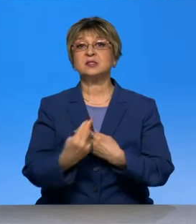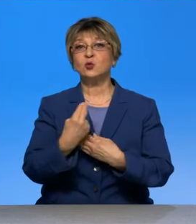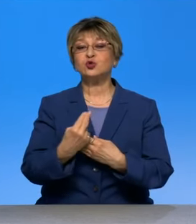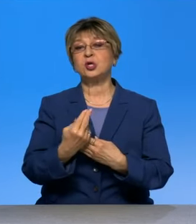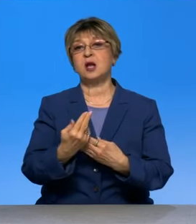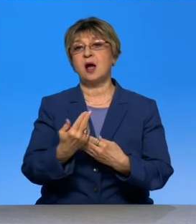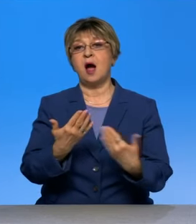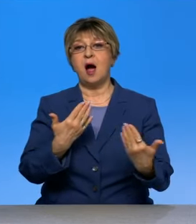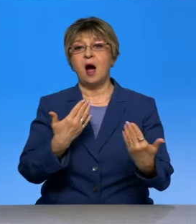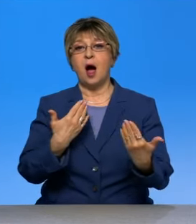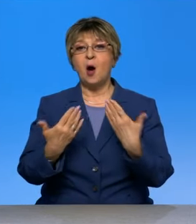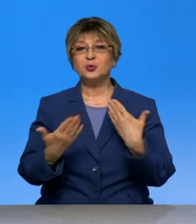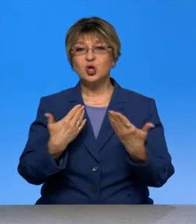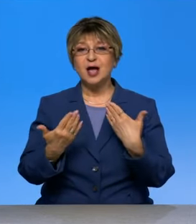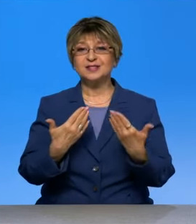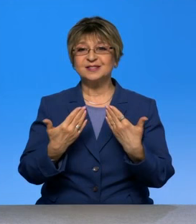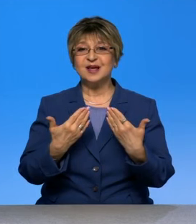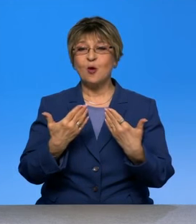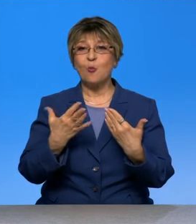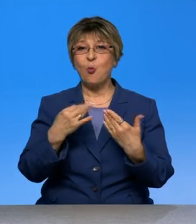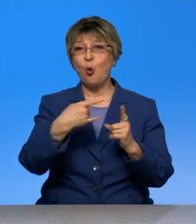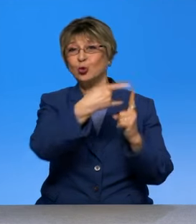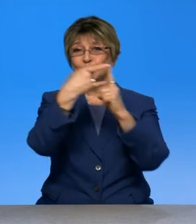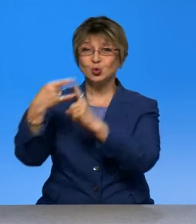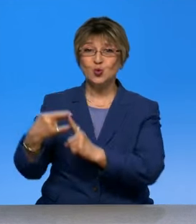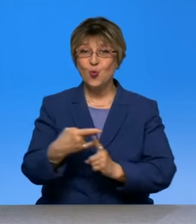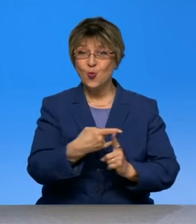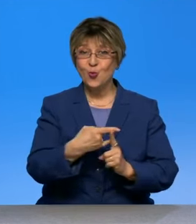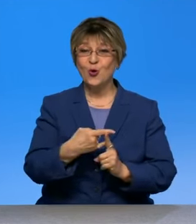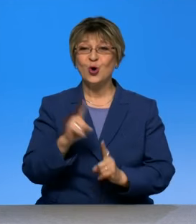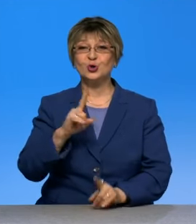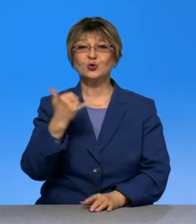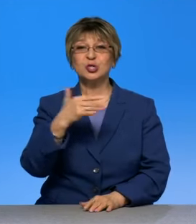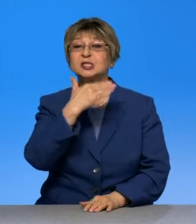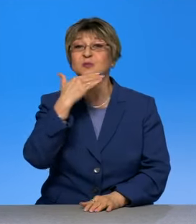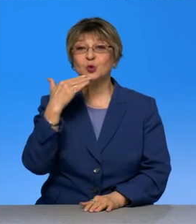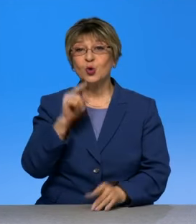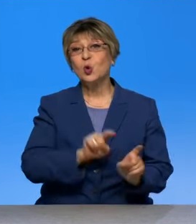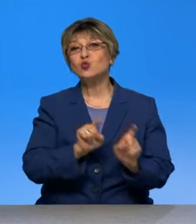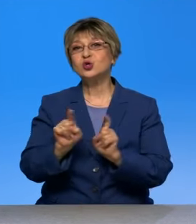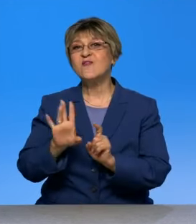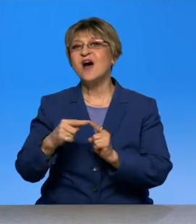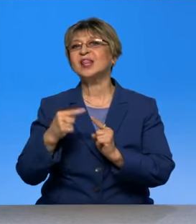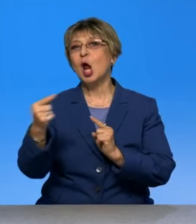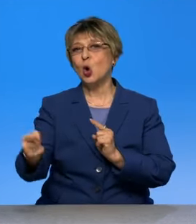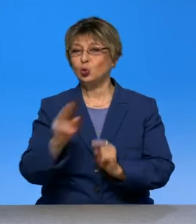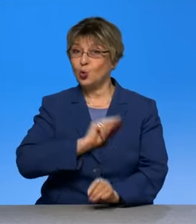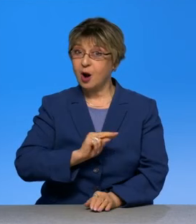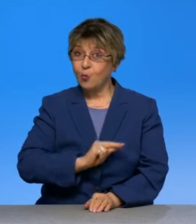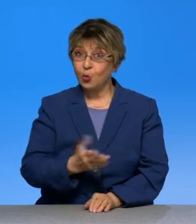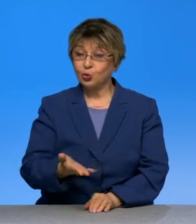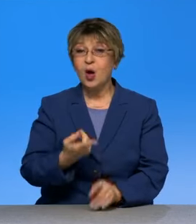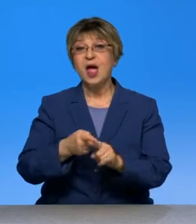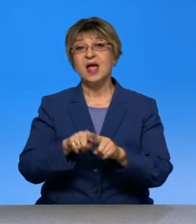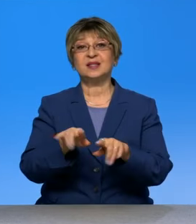по зуму. То, что сейчас многие уже ушли в отдаленке от работы. Это как раз цифровая